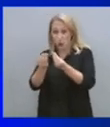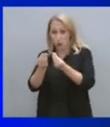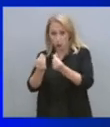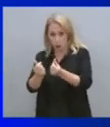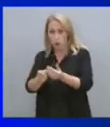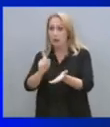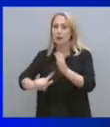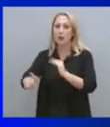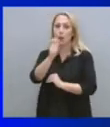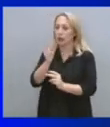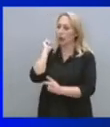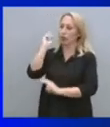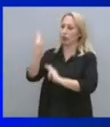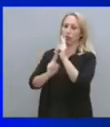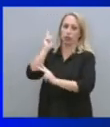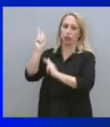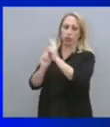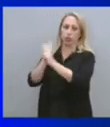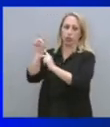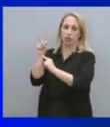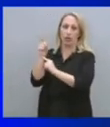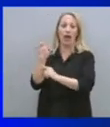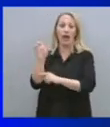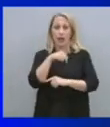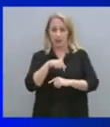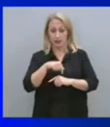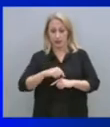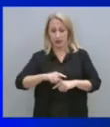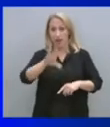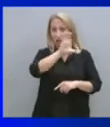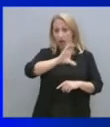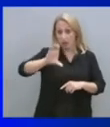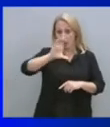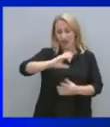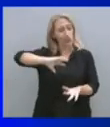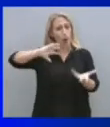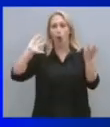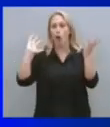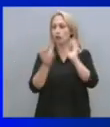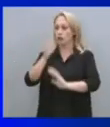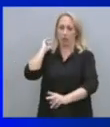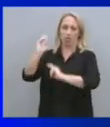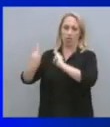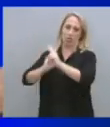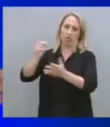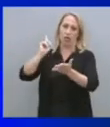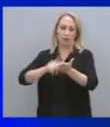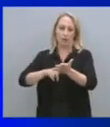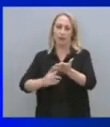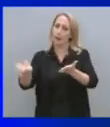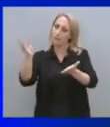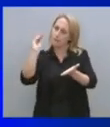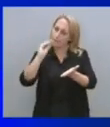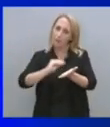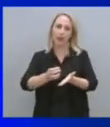πολιτικά κατακριτέα σε ευρωπαϊκό, σε διεθνές επίπεδο. Και ταυτόχρονα να πω και πάλι,